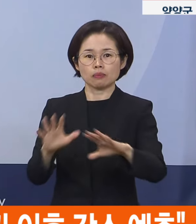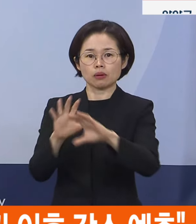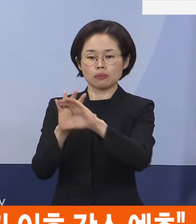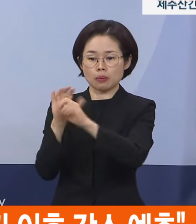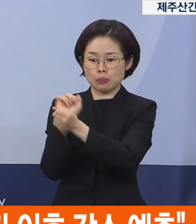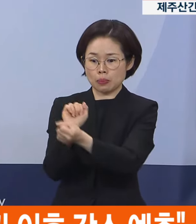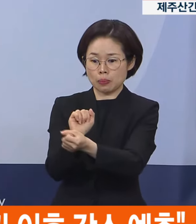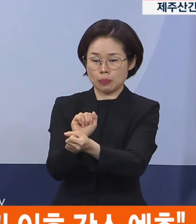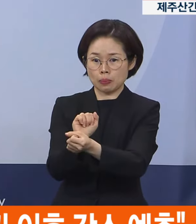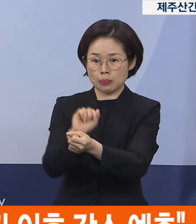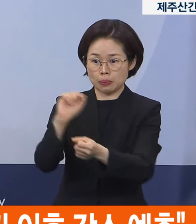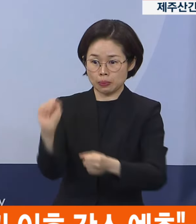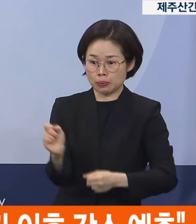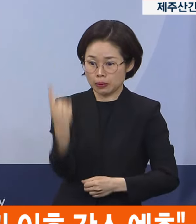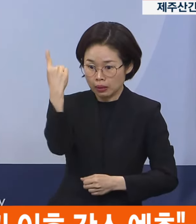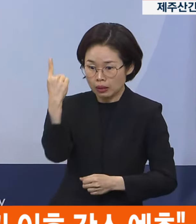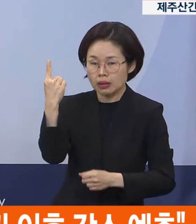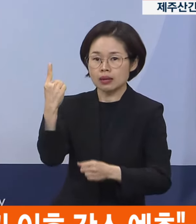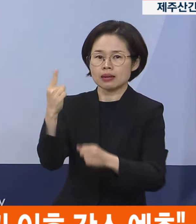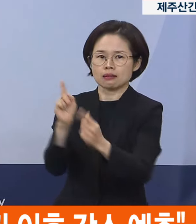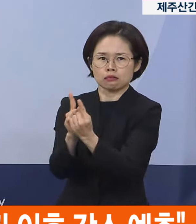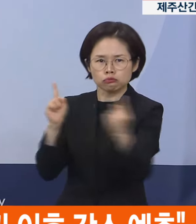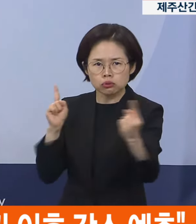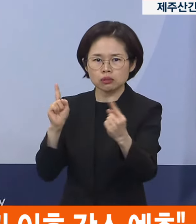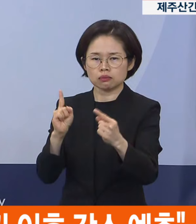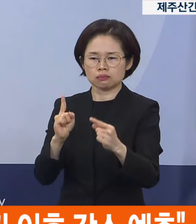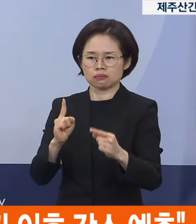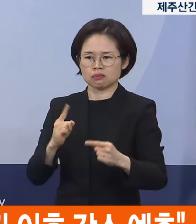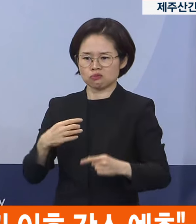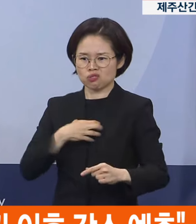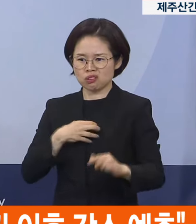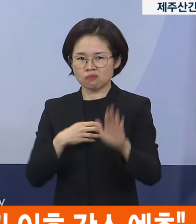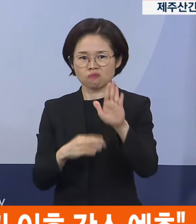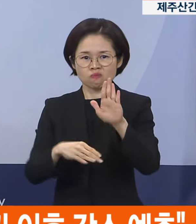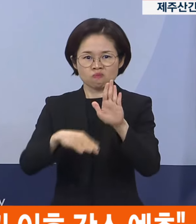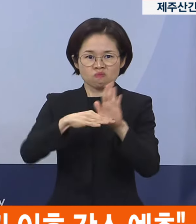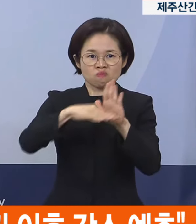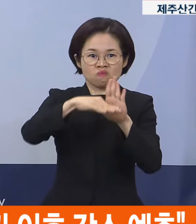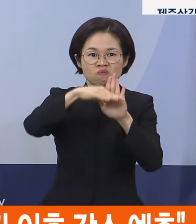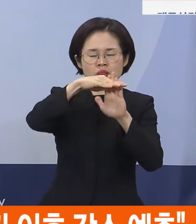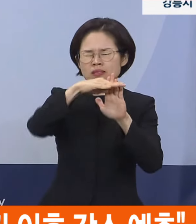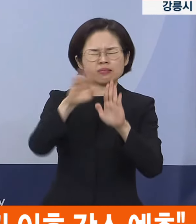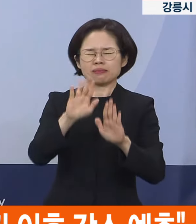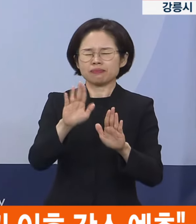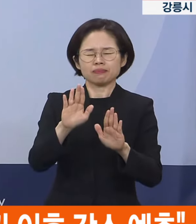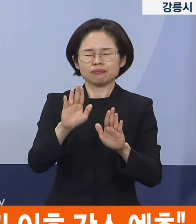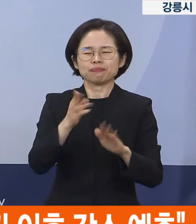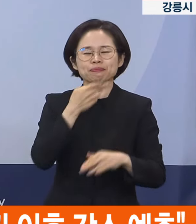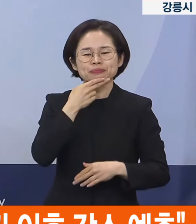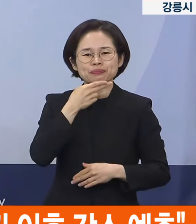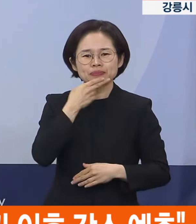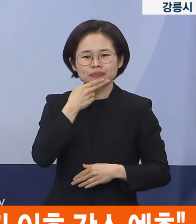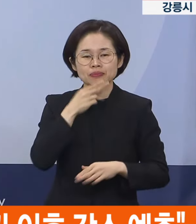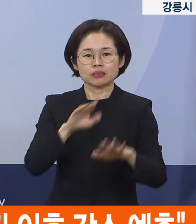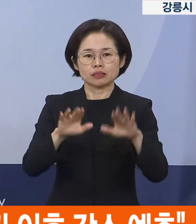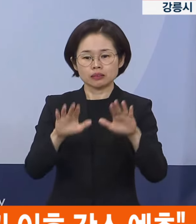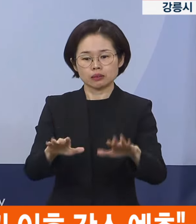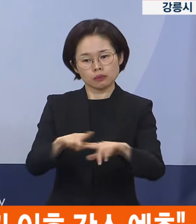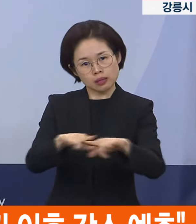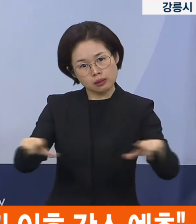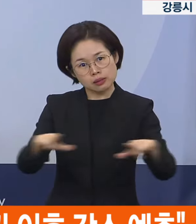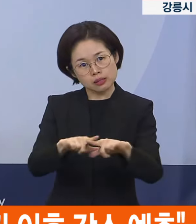거리두기를 하거나 위기 단계를 올리면서 대응해야 하는 수준은 아니고 현행 의료체계 내에서